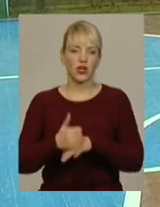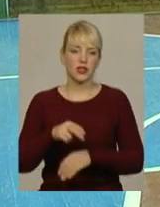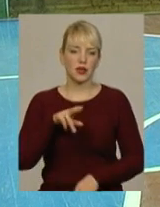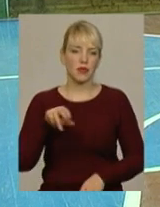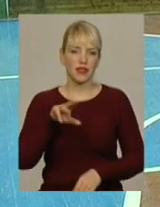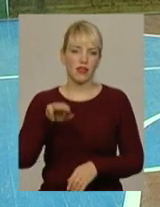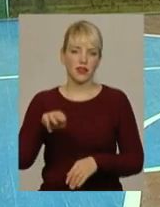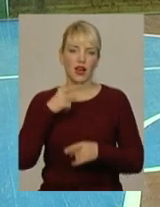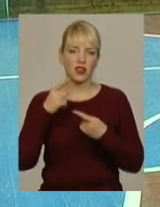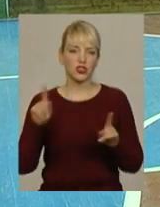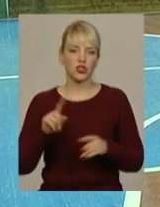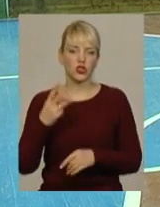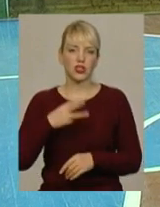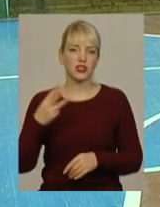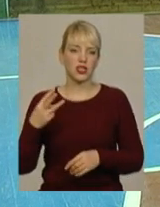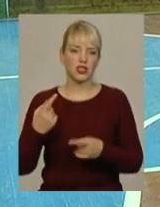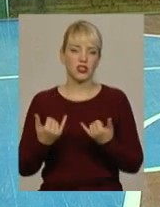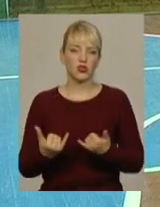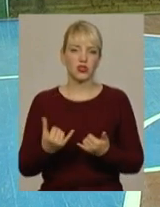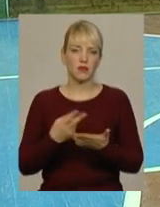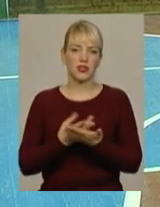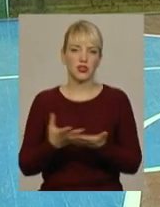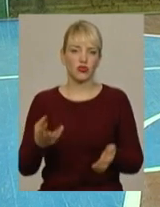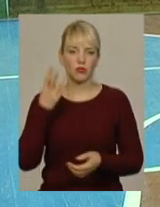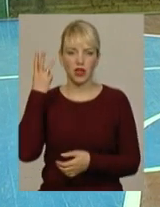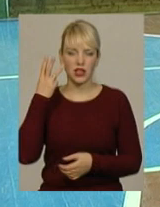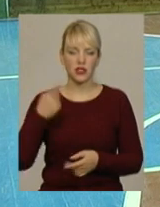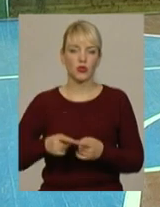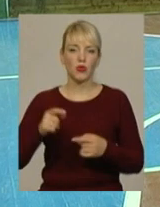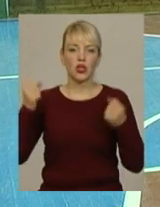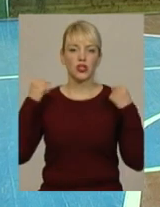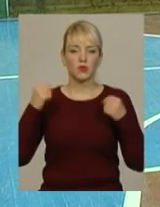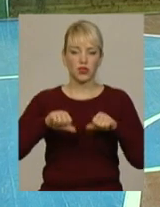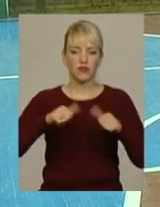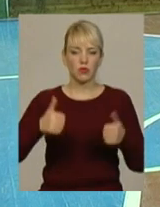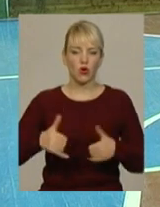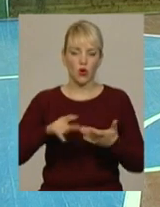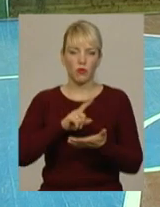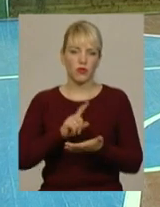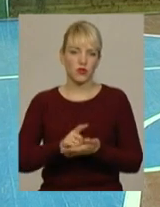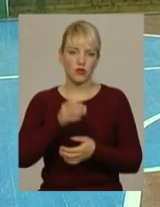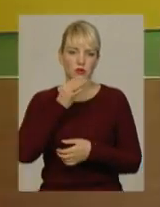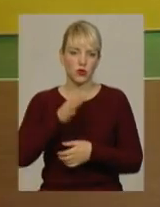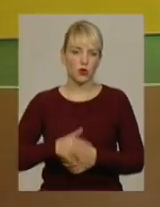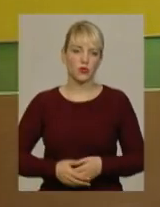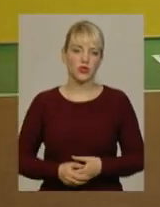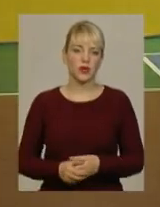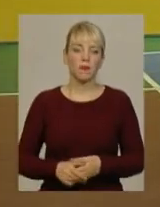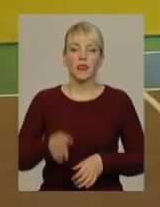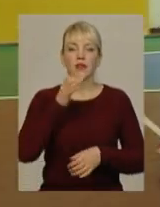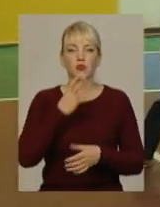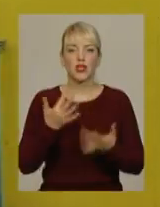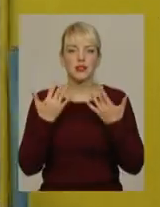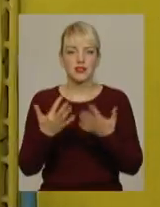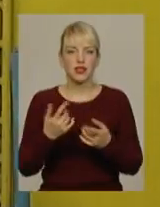Педан каже, що 33 сьогодні презентовані у Хмельницькому спортивні модулі обов'язково сподобаються дітям. Сподобатися